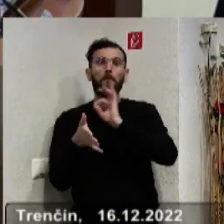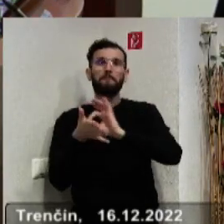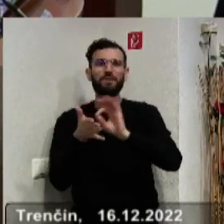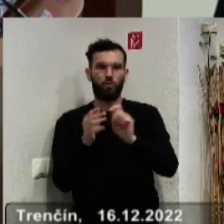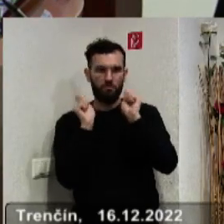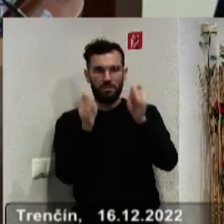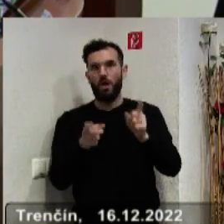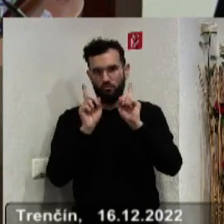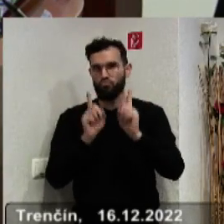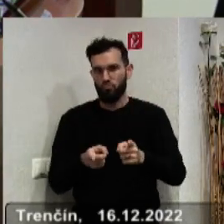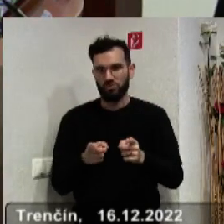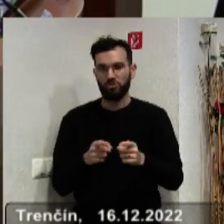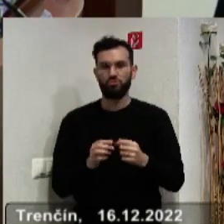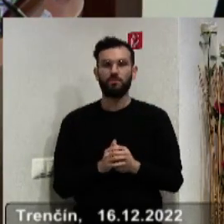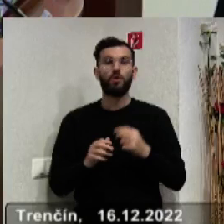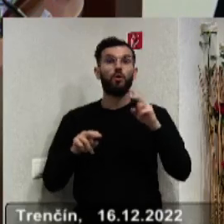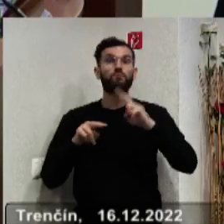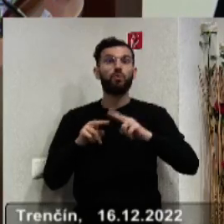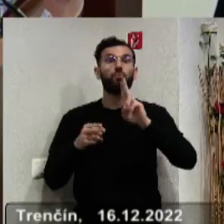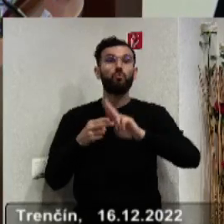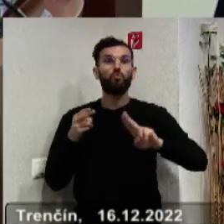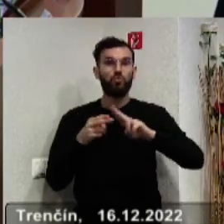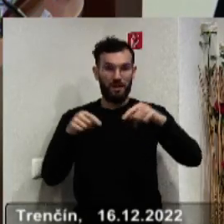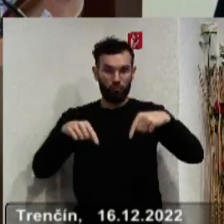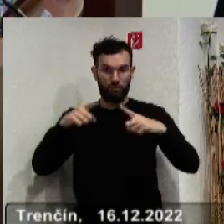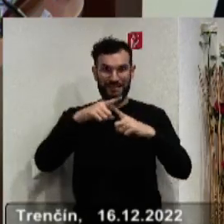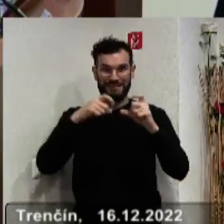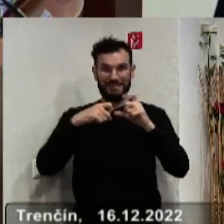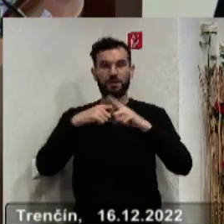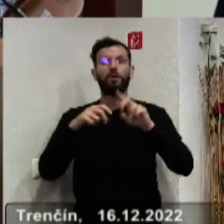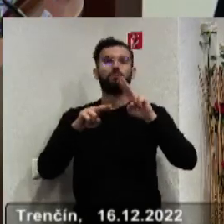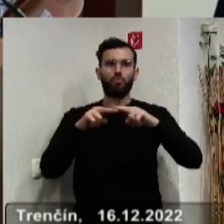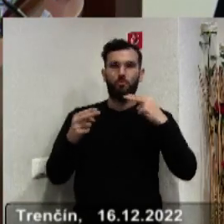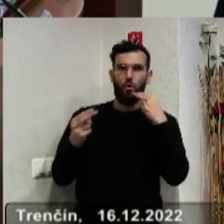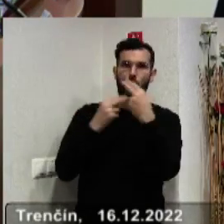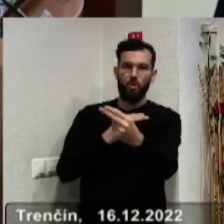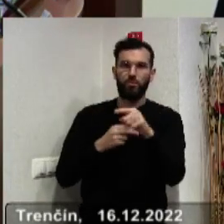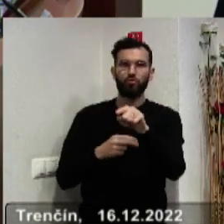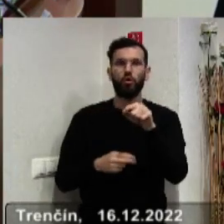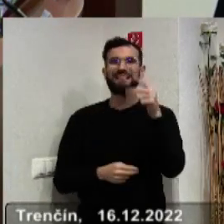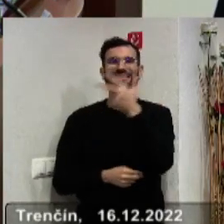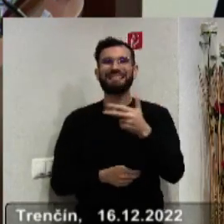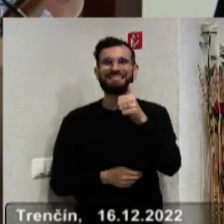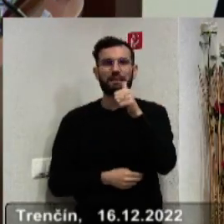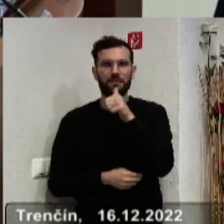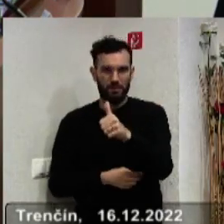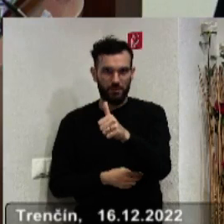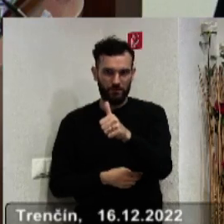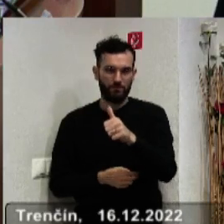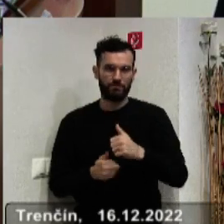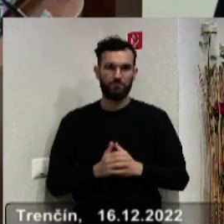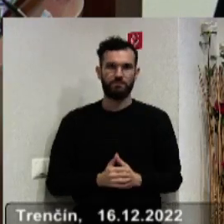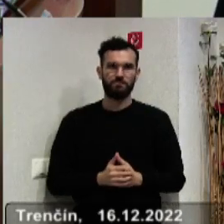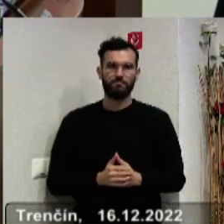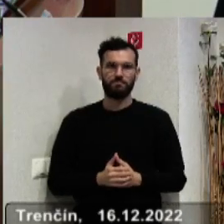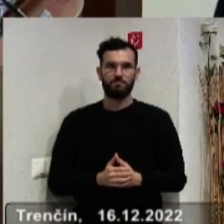písomne, kde potom úrad Trenčanského samosprávneho kraja odpovie v lehote 30 dní od doručenia tejto